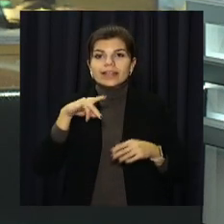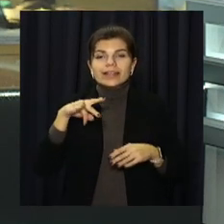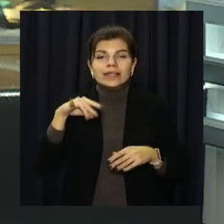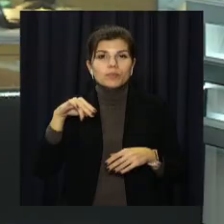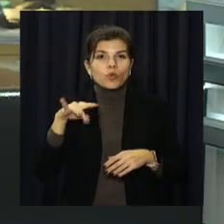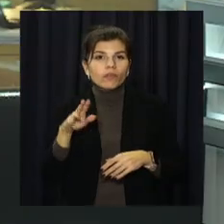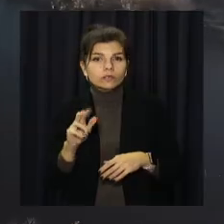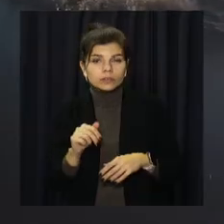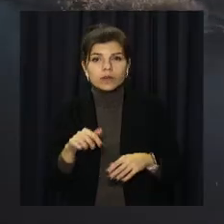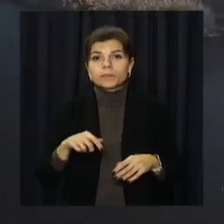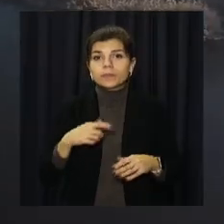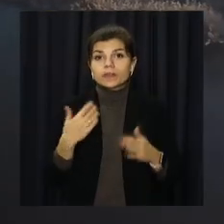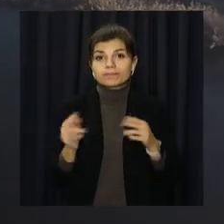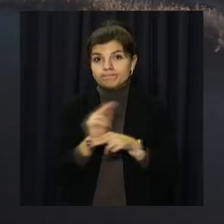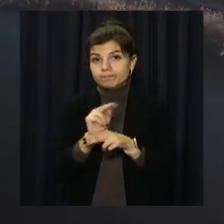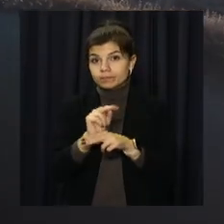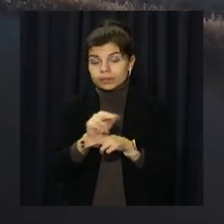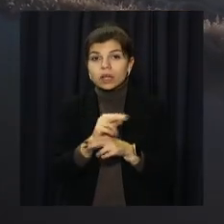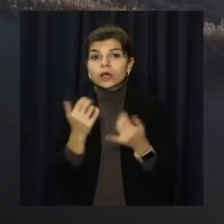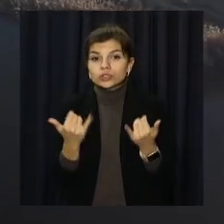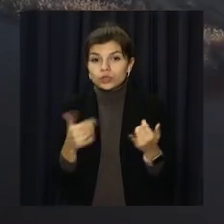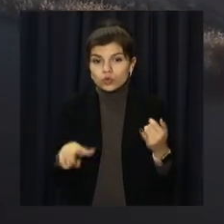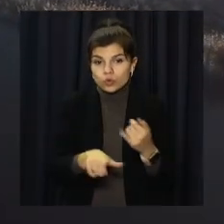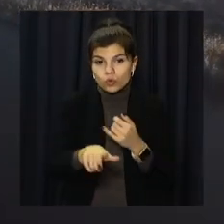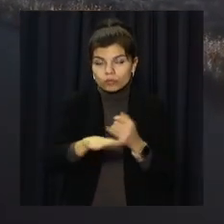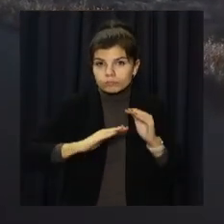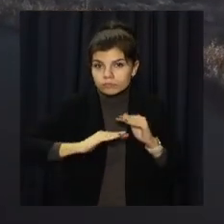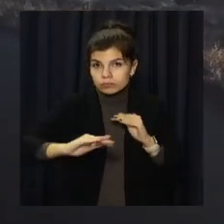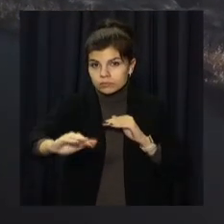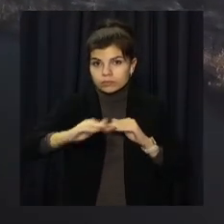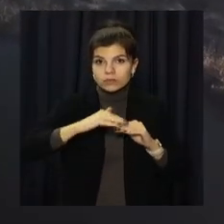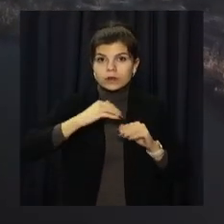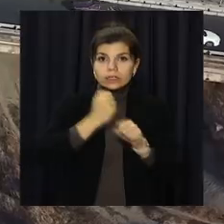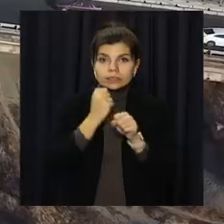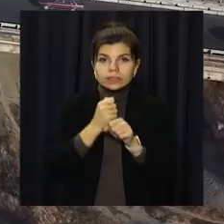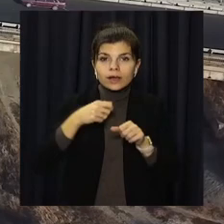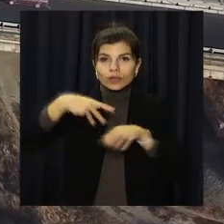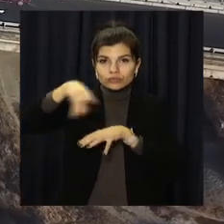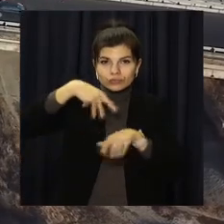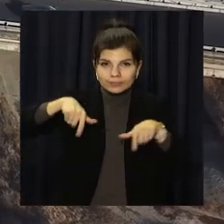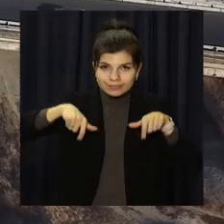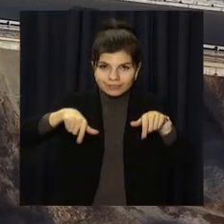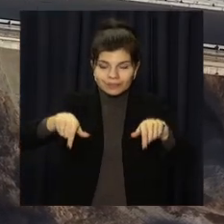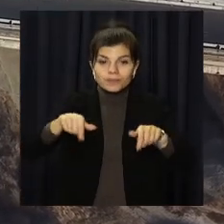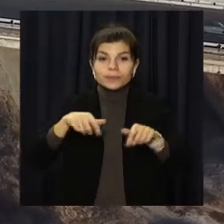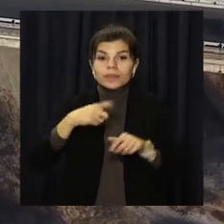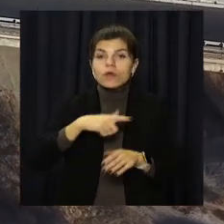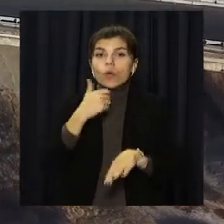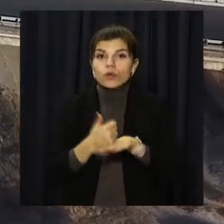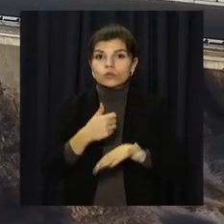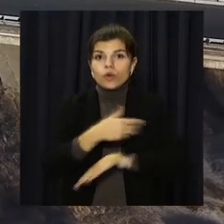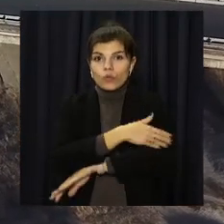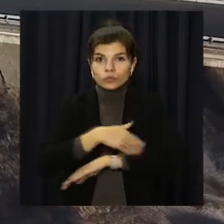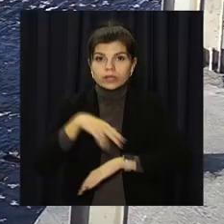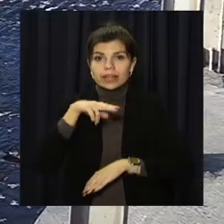вже із новим асфальтом. Зараз дорожники оновлюють тротуари і наносять розмітку. Вулиця Дніпровська – головна артерія міста. Вона